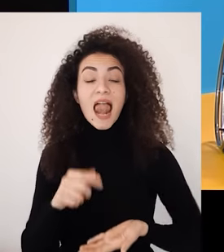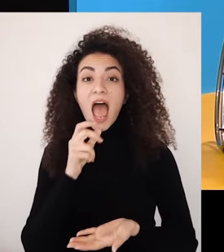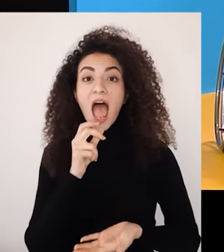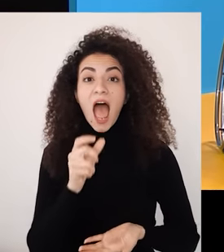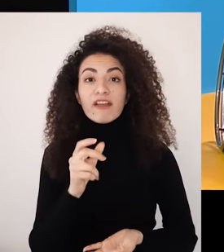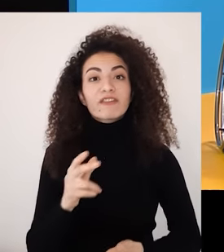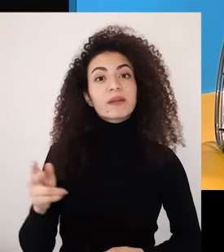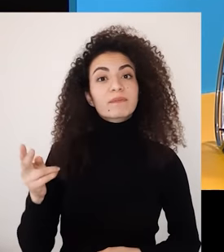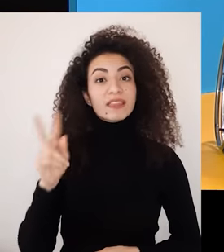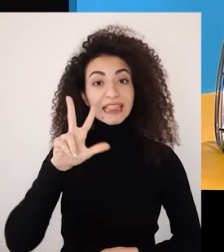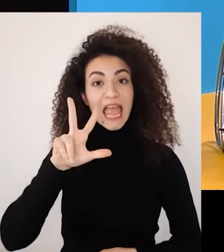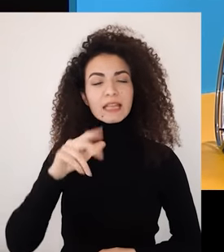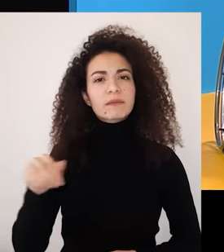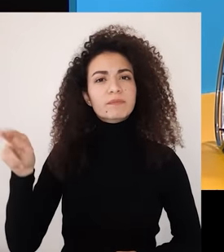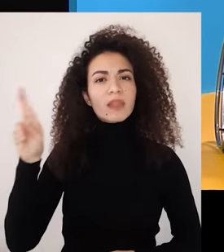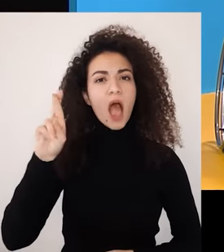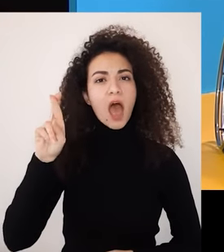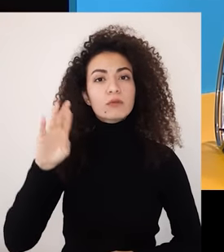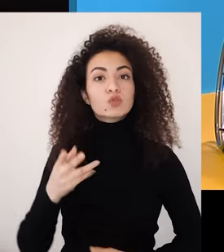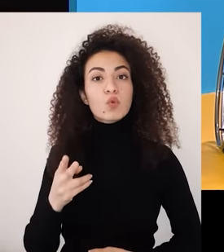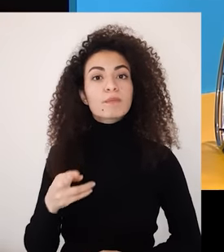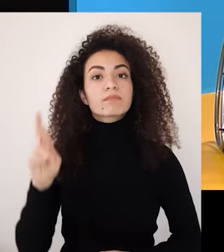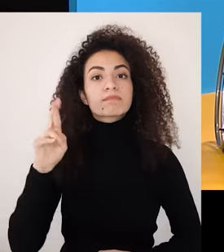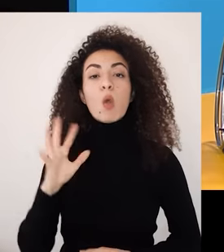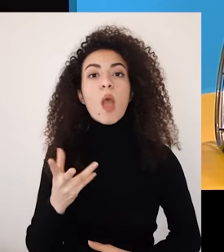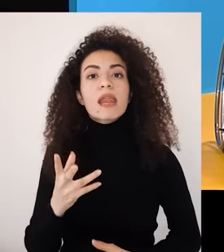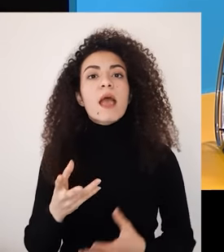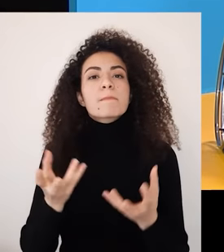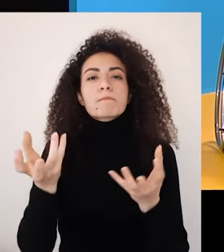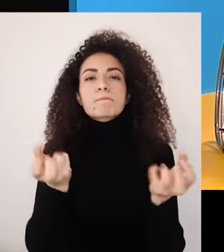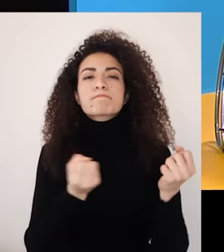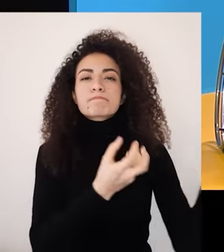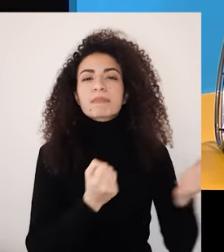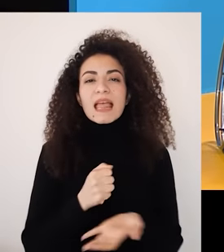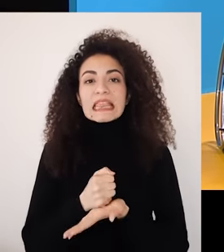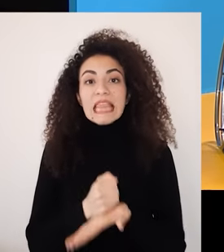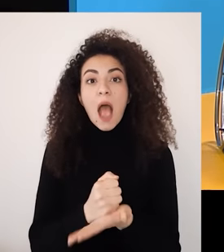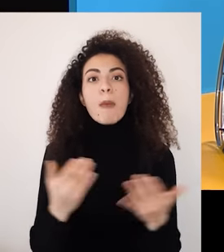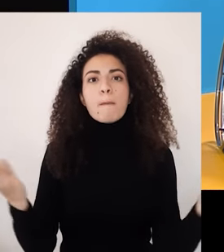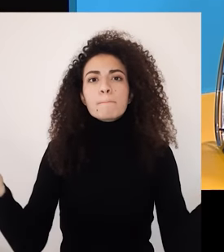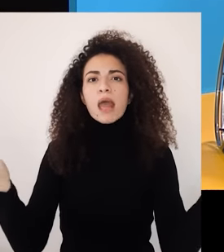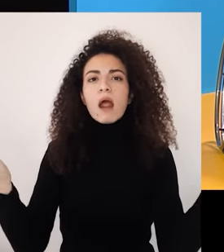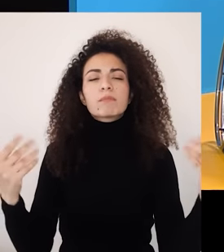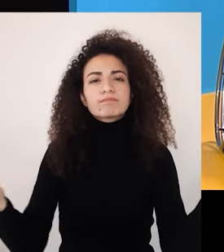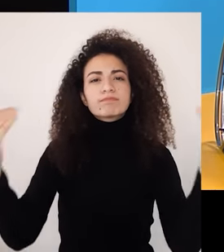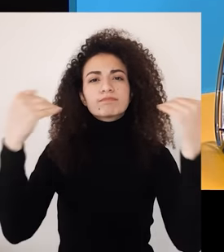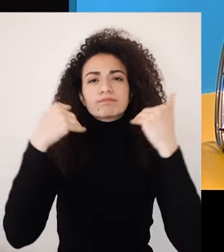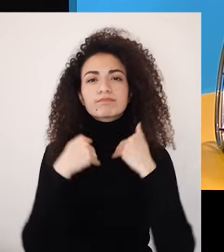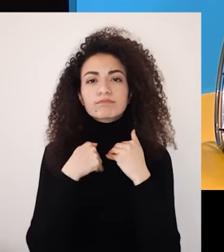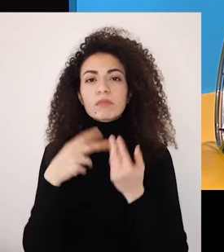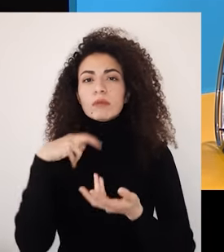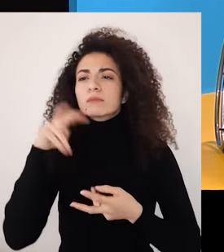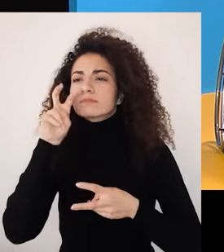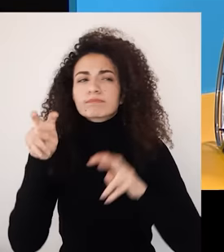أما الحرف التالت هو حرف ال-R لكلمة resource أي مصادر الدعم الخارجية يلي مننظر لإله